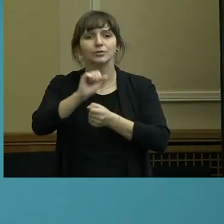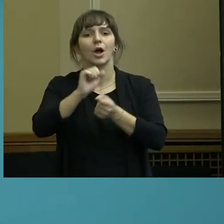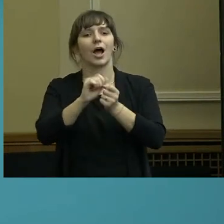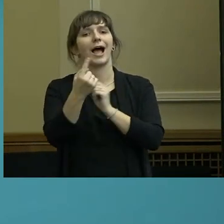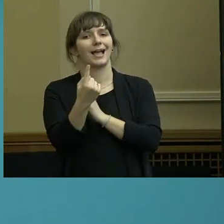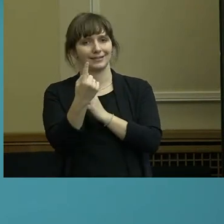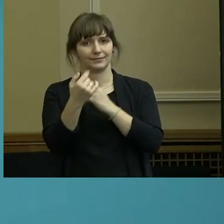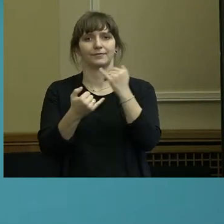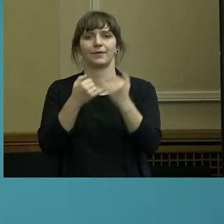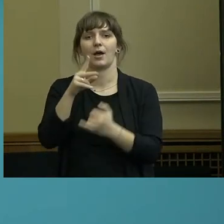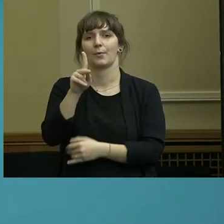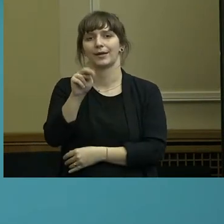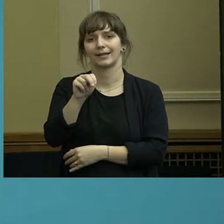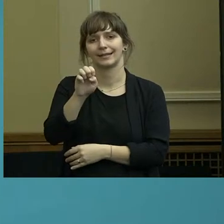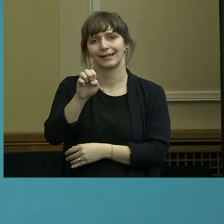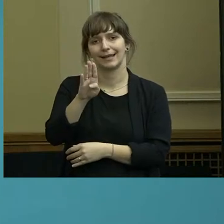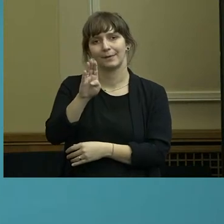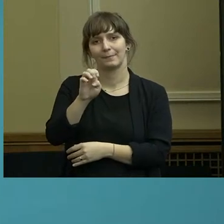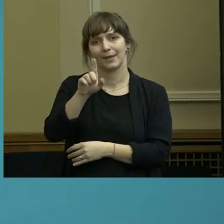Knieling.